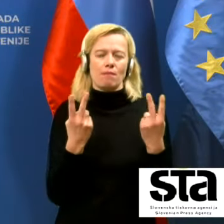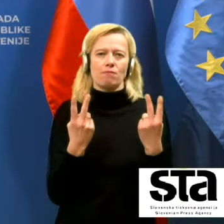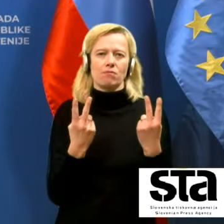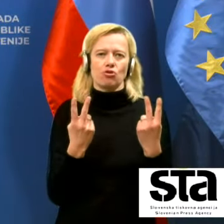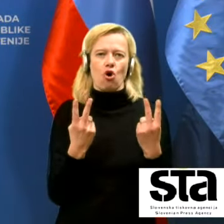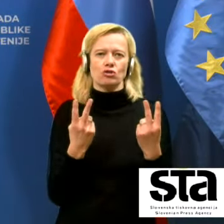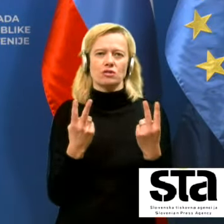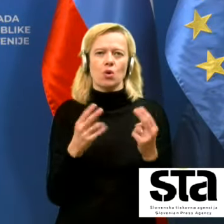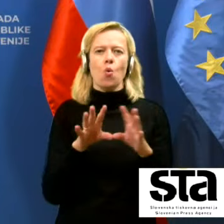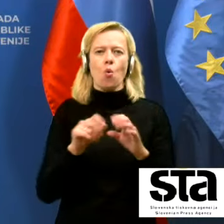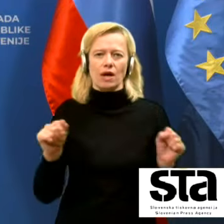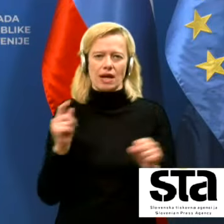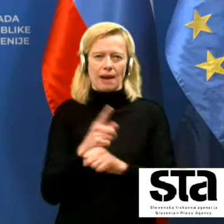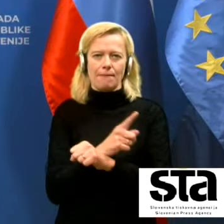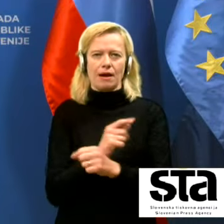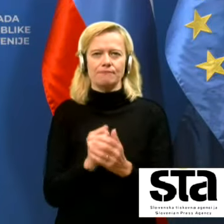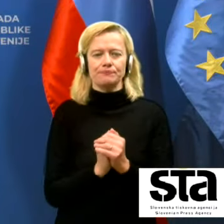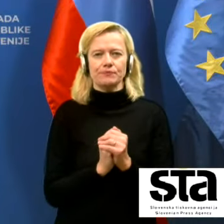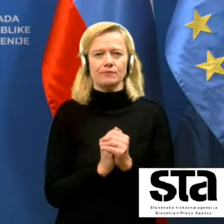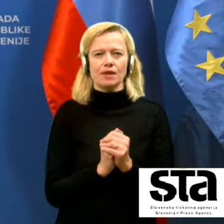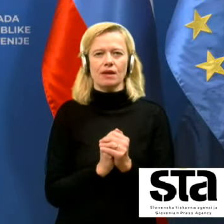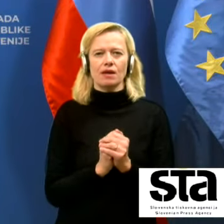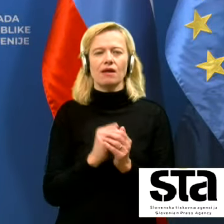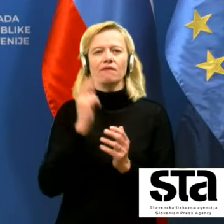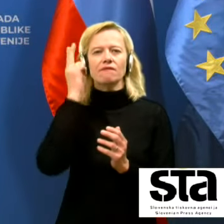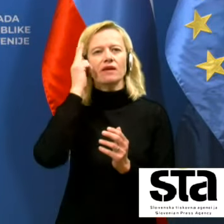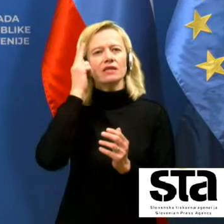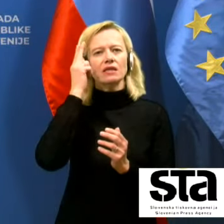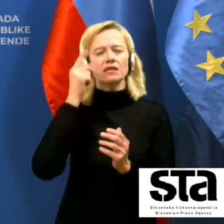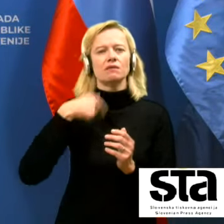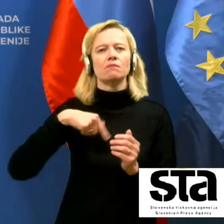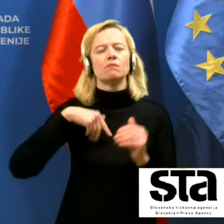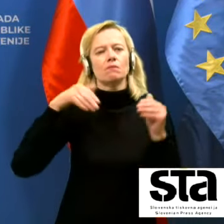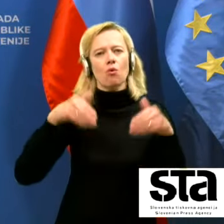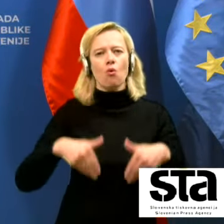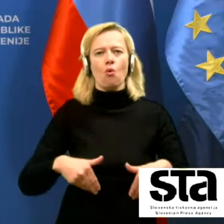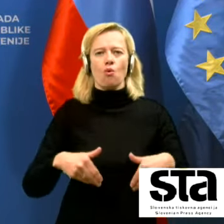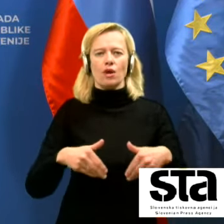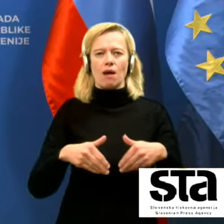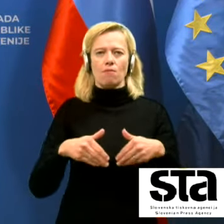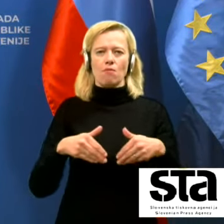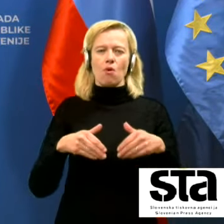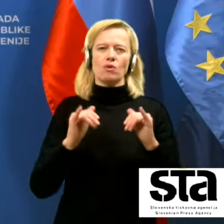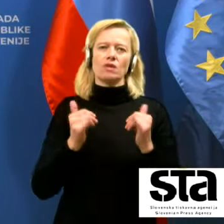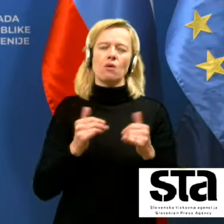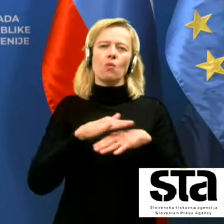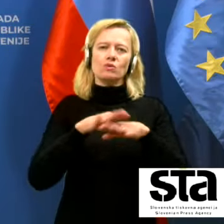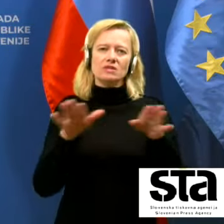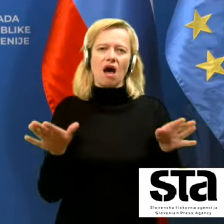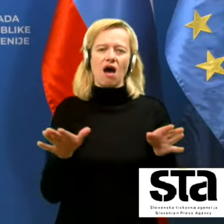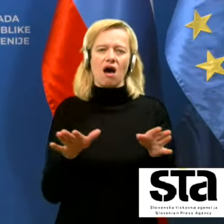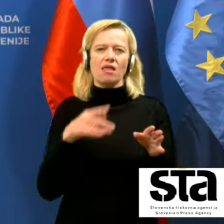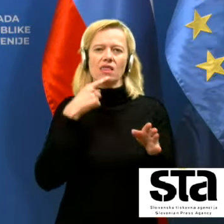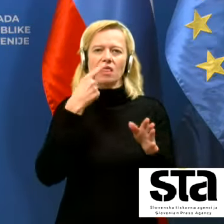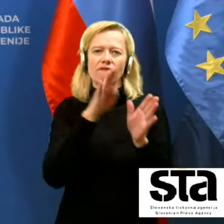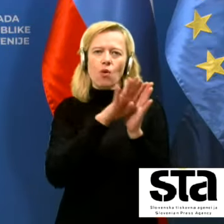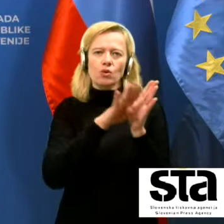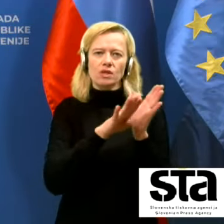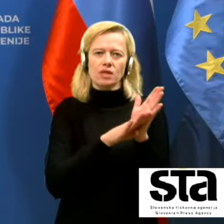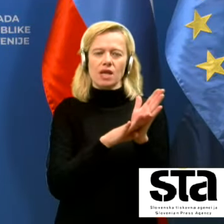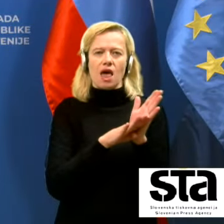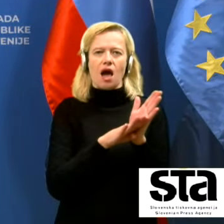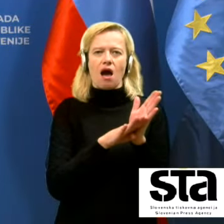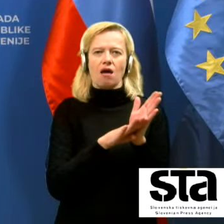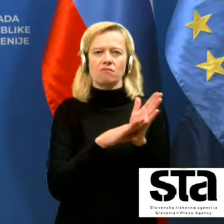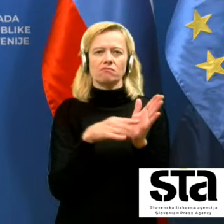In verjet moramo, da vsa navodila temelijo